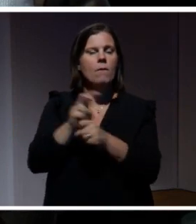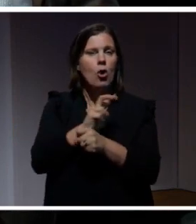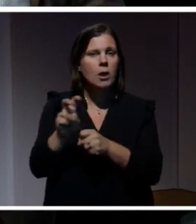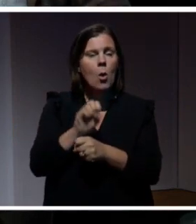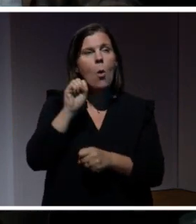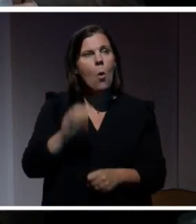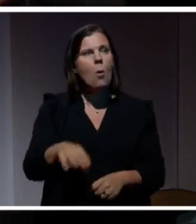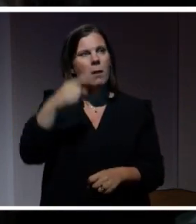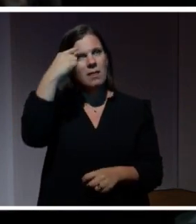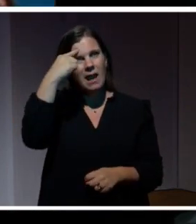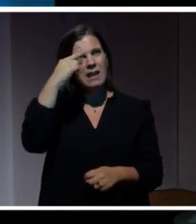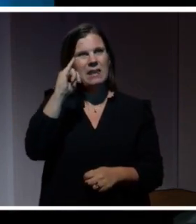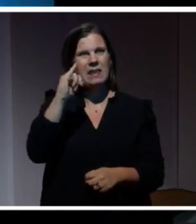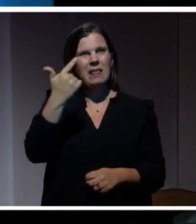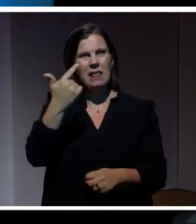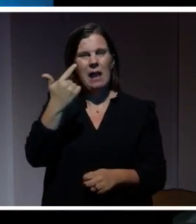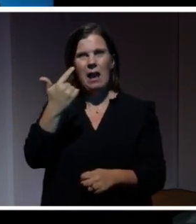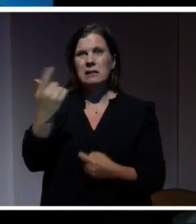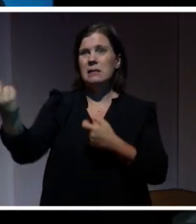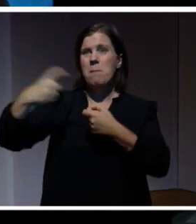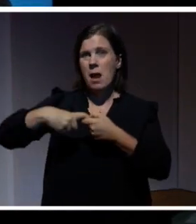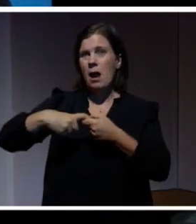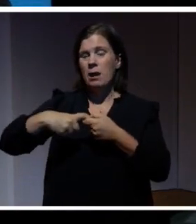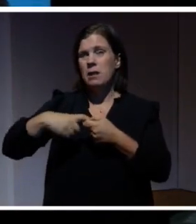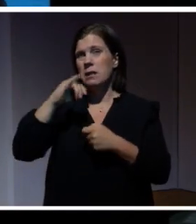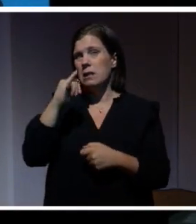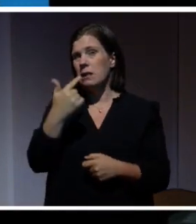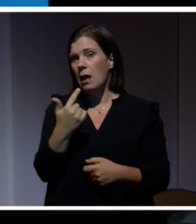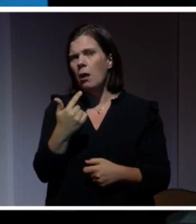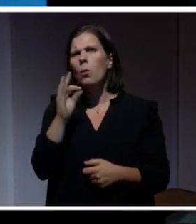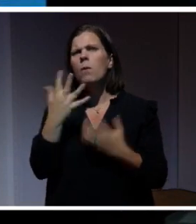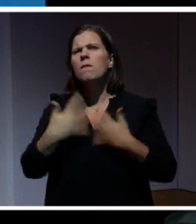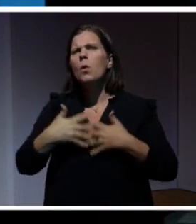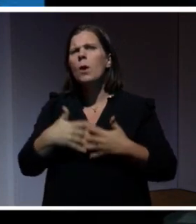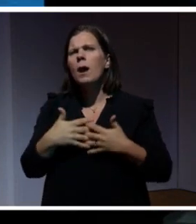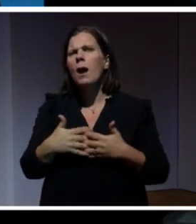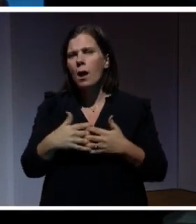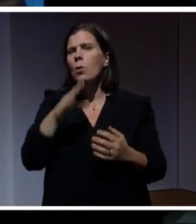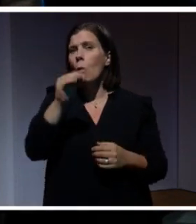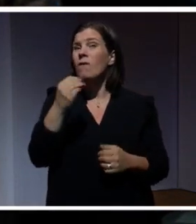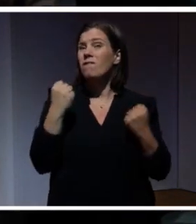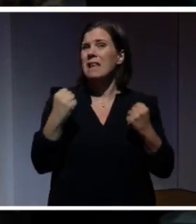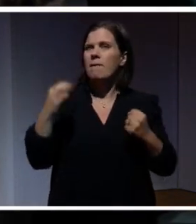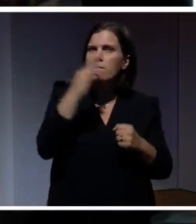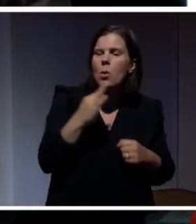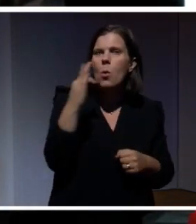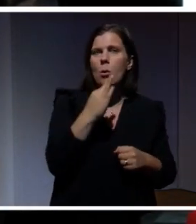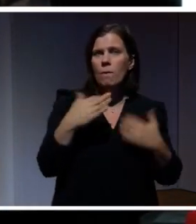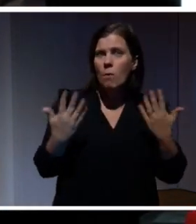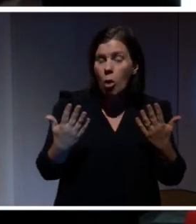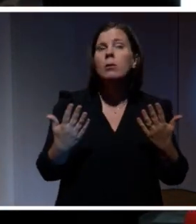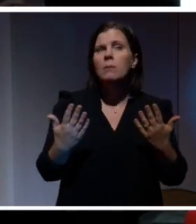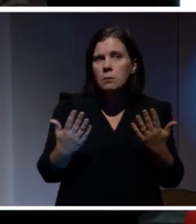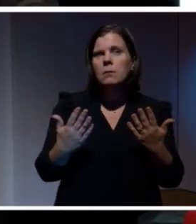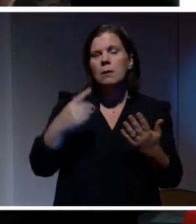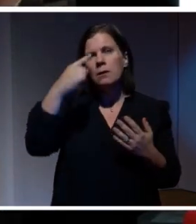Om man nu tänker sig det här i ett IT-kontext, ett IT-sammanhang, hur funkar det då? Ja, viktiga frågor att ställa sig här, det är ju till